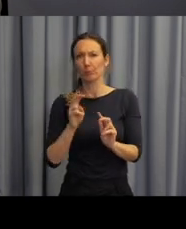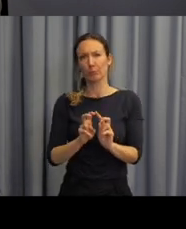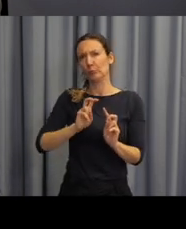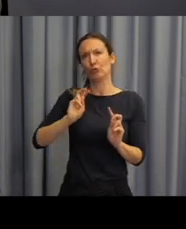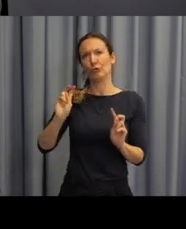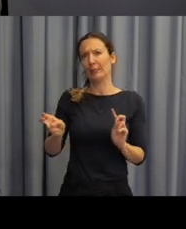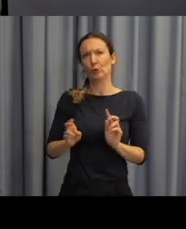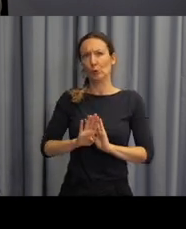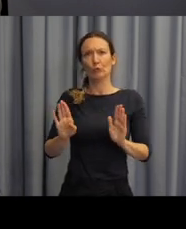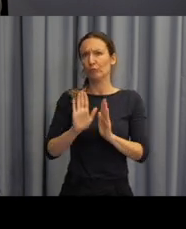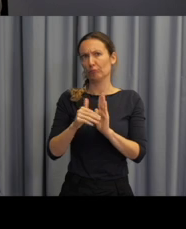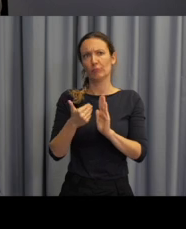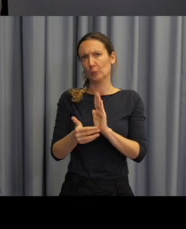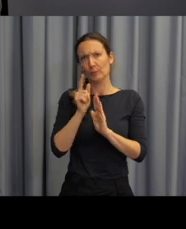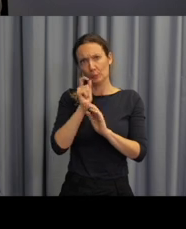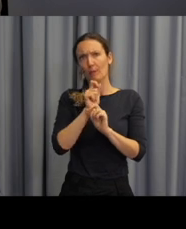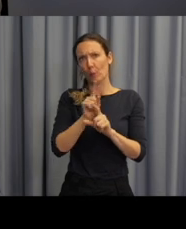předcházejícím slajdu.